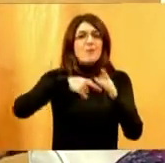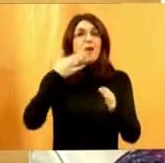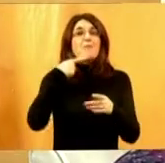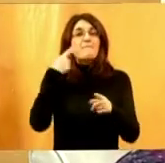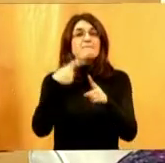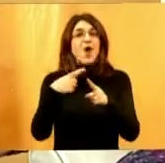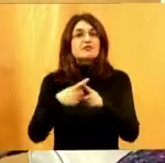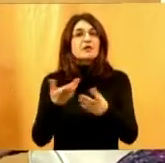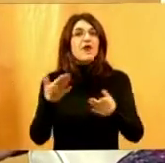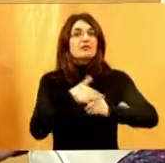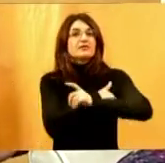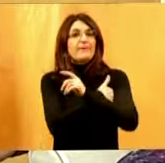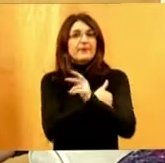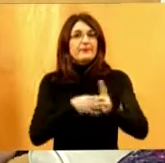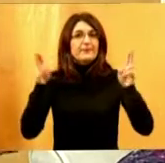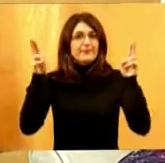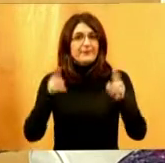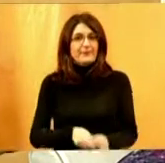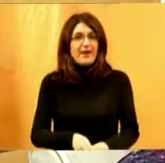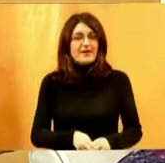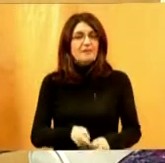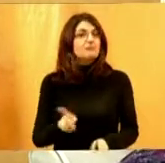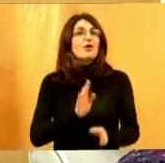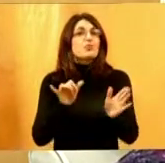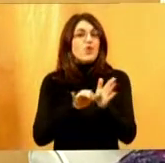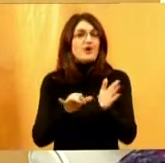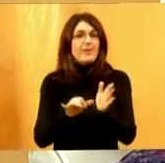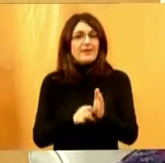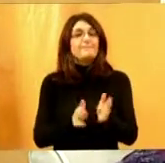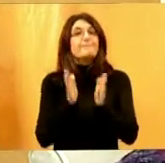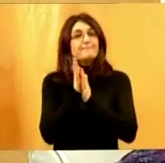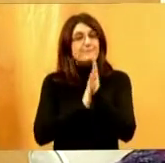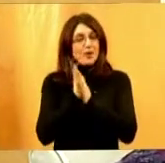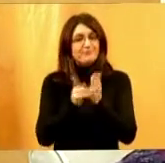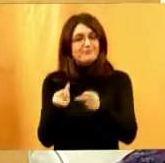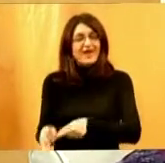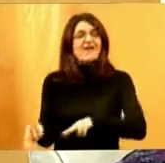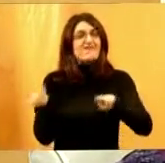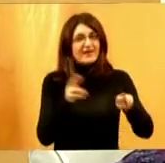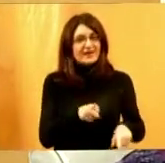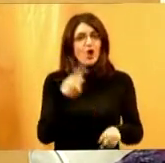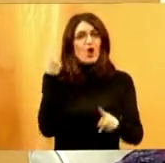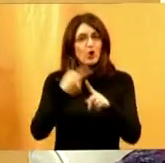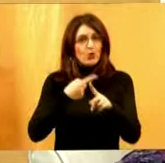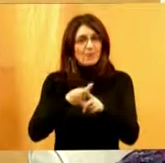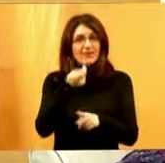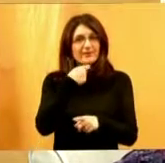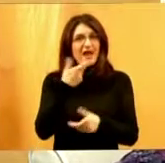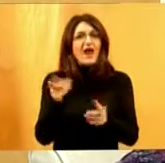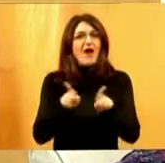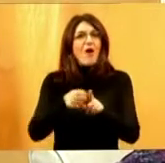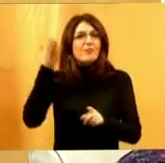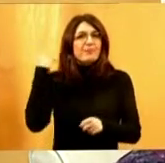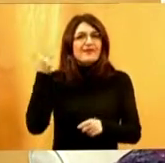pola sata sam uspjela skinuti temperaturu na najprirodni način. Molim lijepo, vratimo se krumpiru, vratimo se prehrani naših